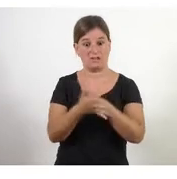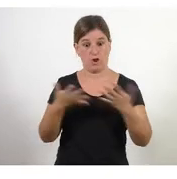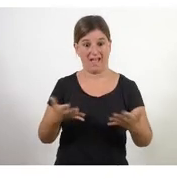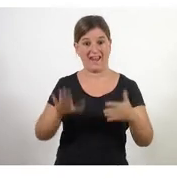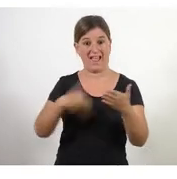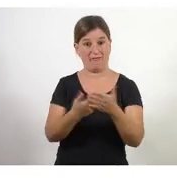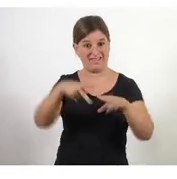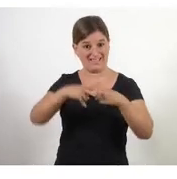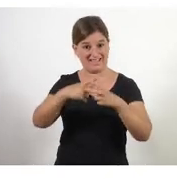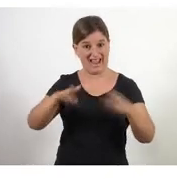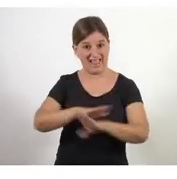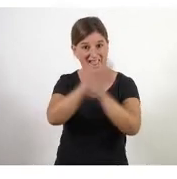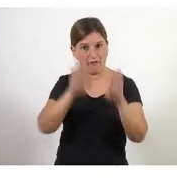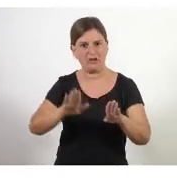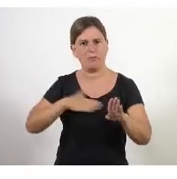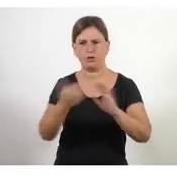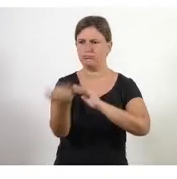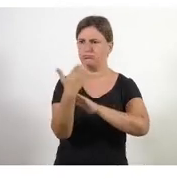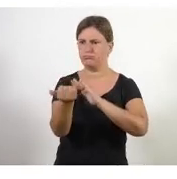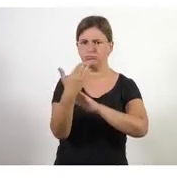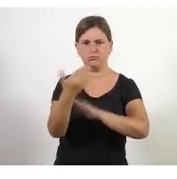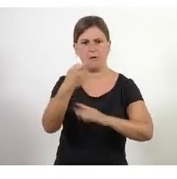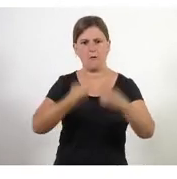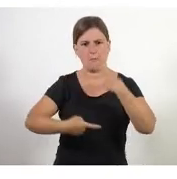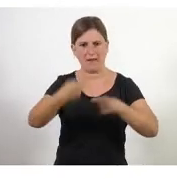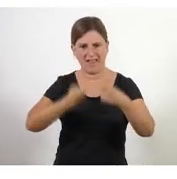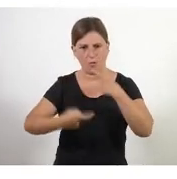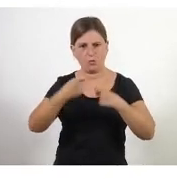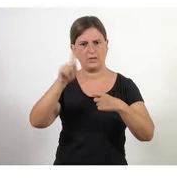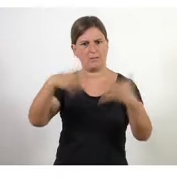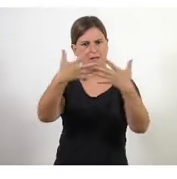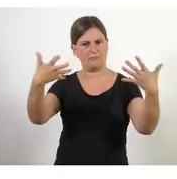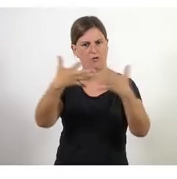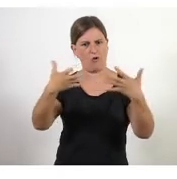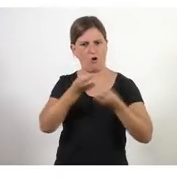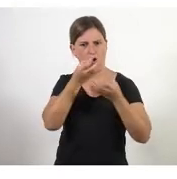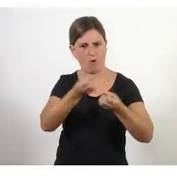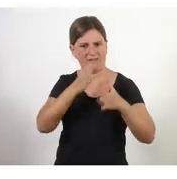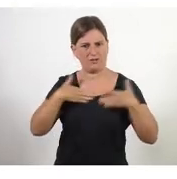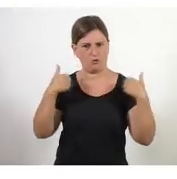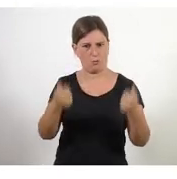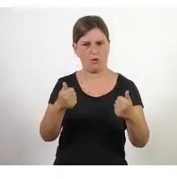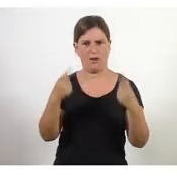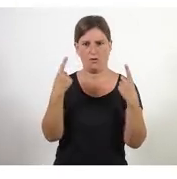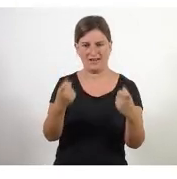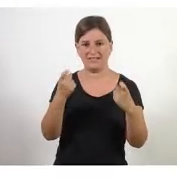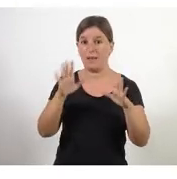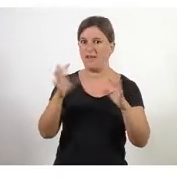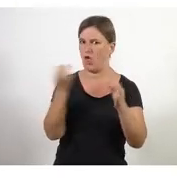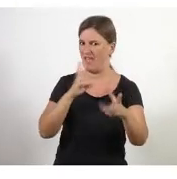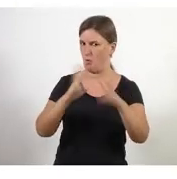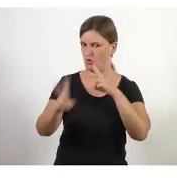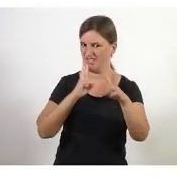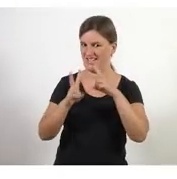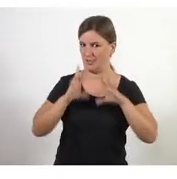final del taller podeu fer-nos arribar les vostres preguntes i comentaris. Tot el que necessiteu. Això sí, ho heu de fer a través del xat i us